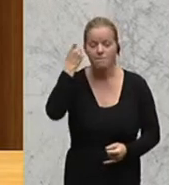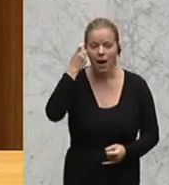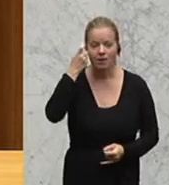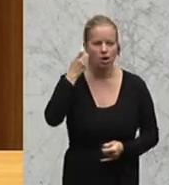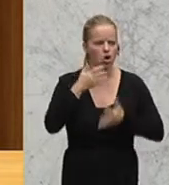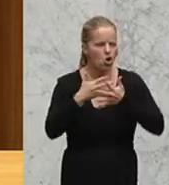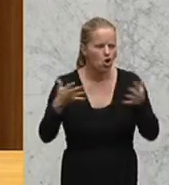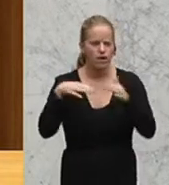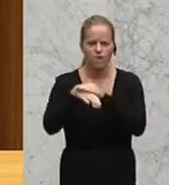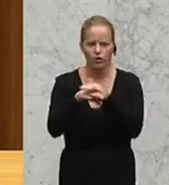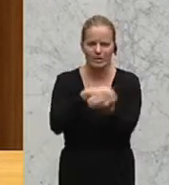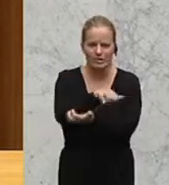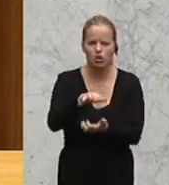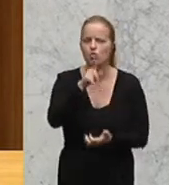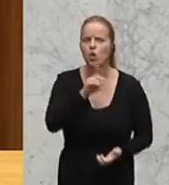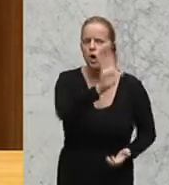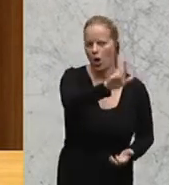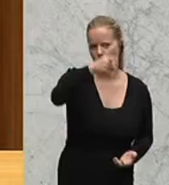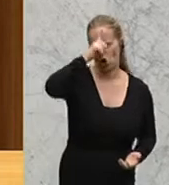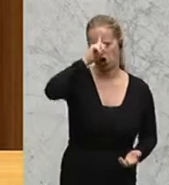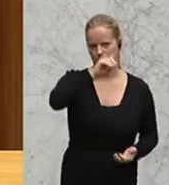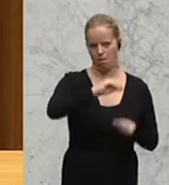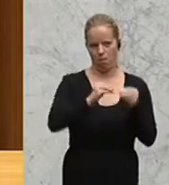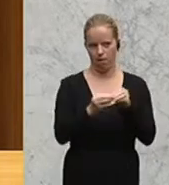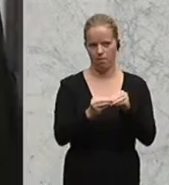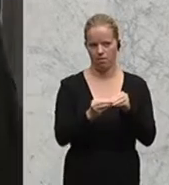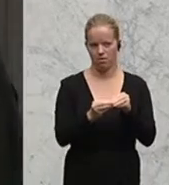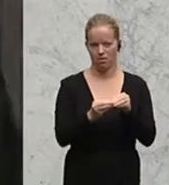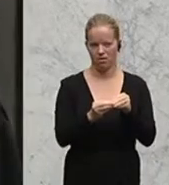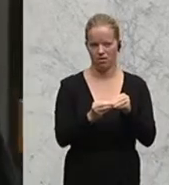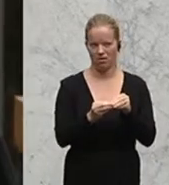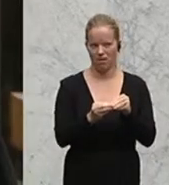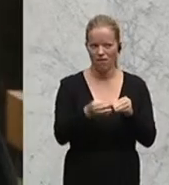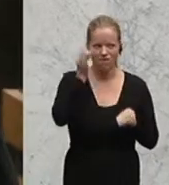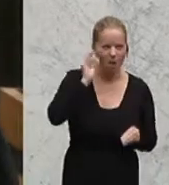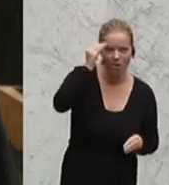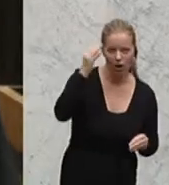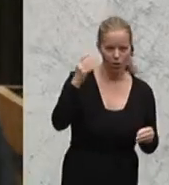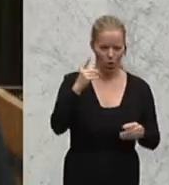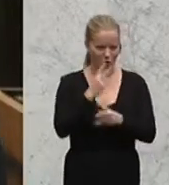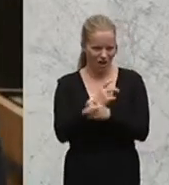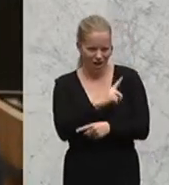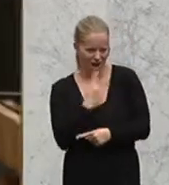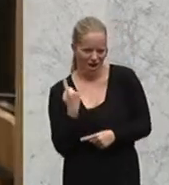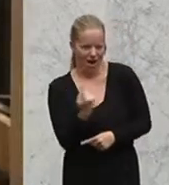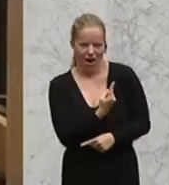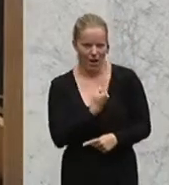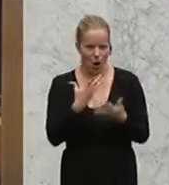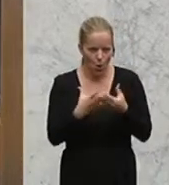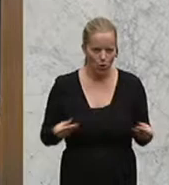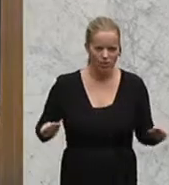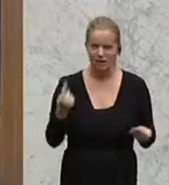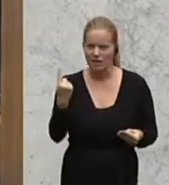sei ein deutsches Problem, das möge Frau Merkel oder das mögen wir Österreich alleine lösen, indem er dann entsprechende Zäune